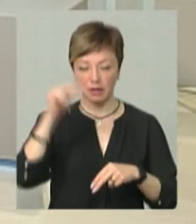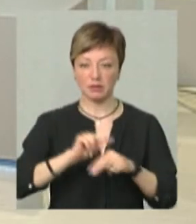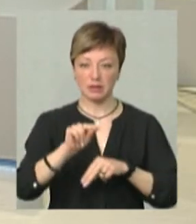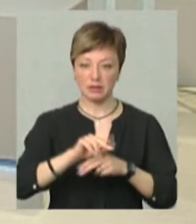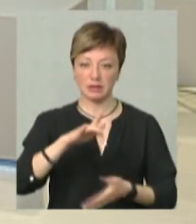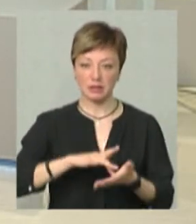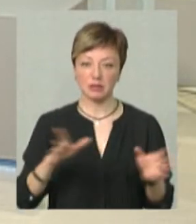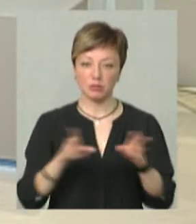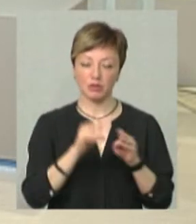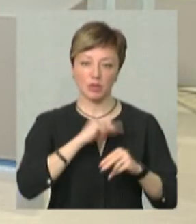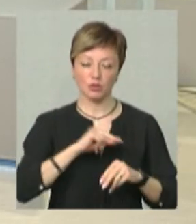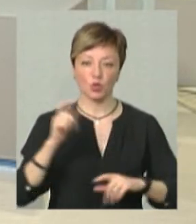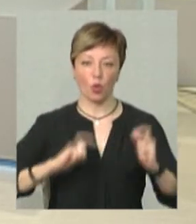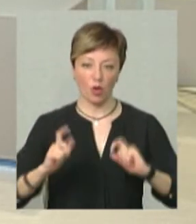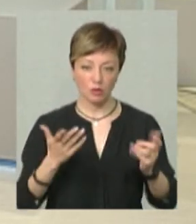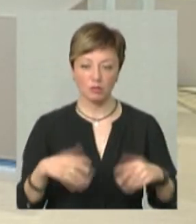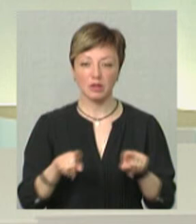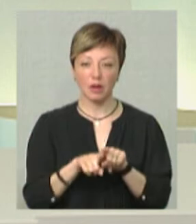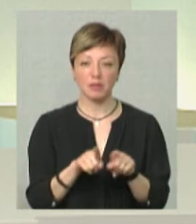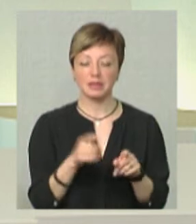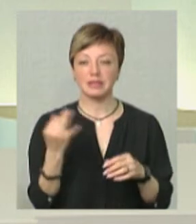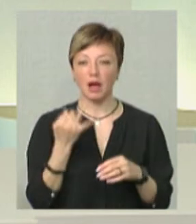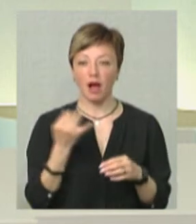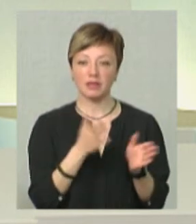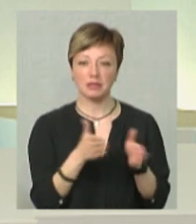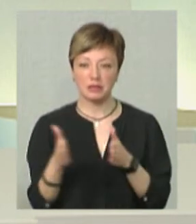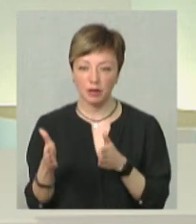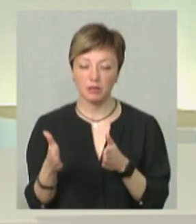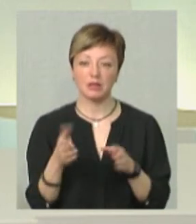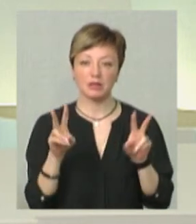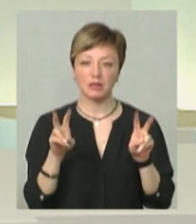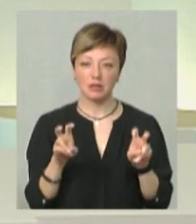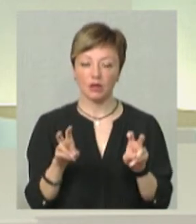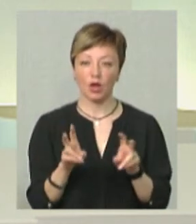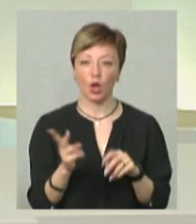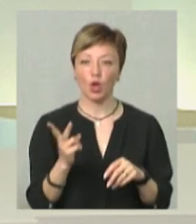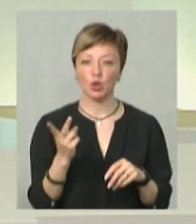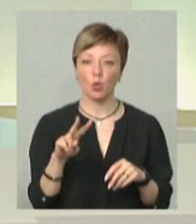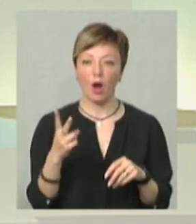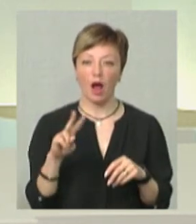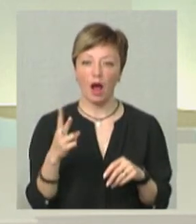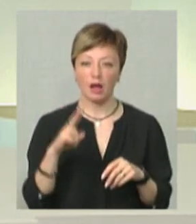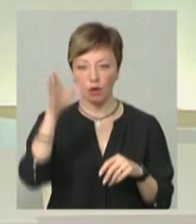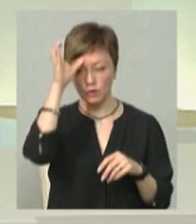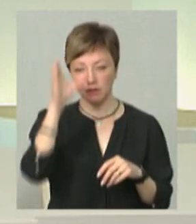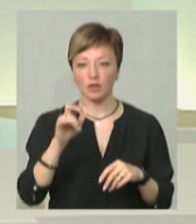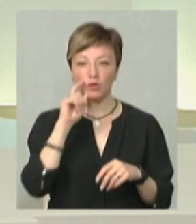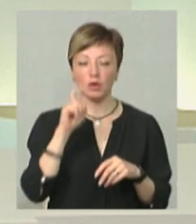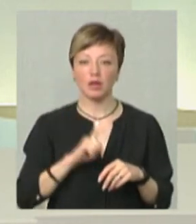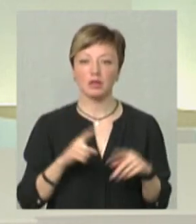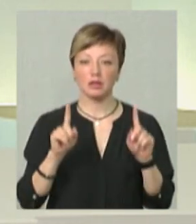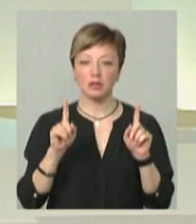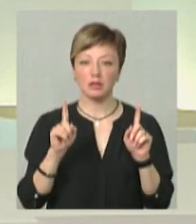-практичний центр, який співпрацює з коледжем. Тобто там доволі така цікава система. Це називається дуальна освіта. В Україні вона теж